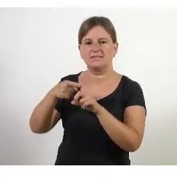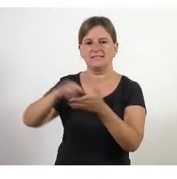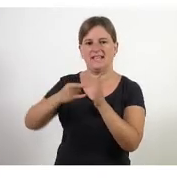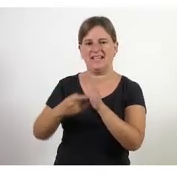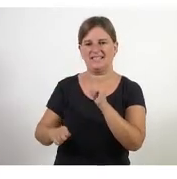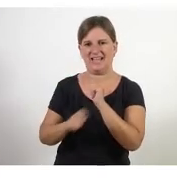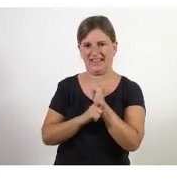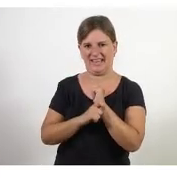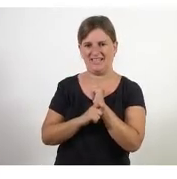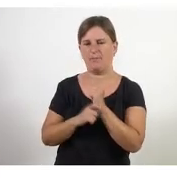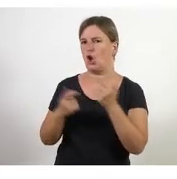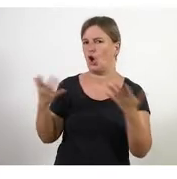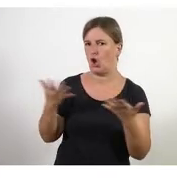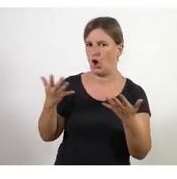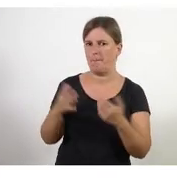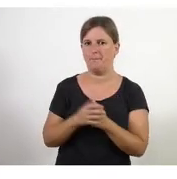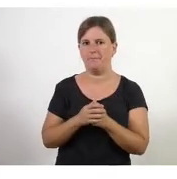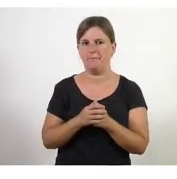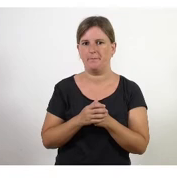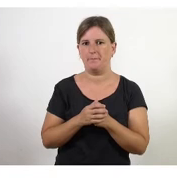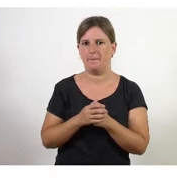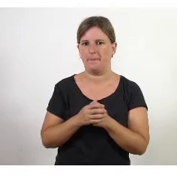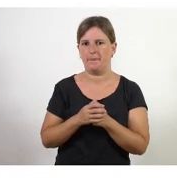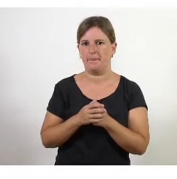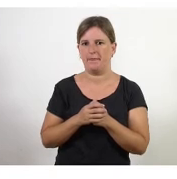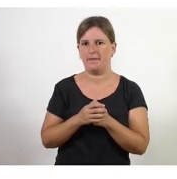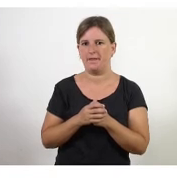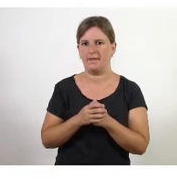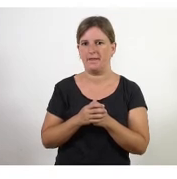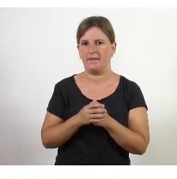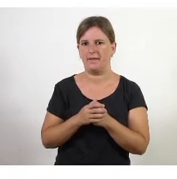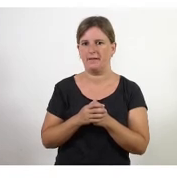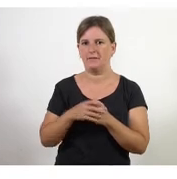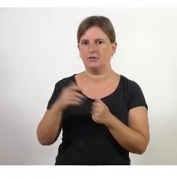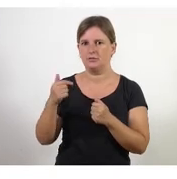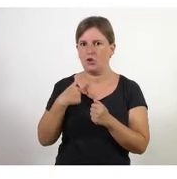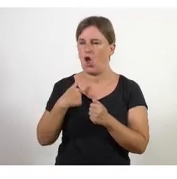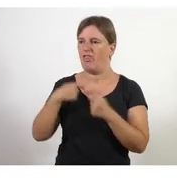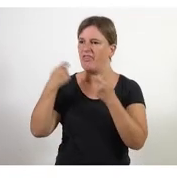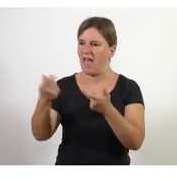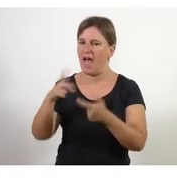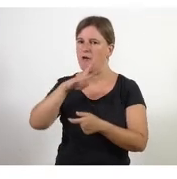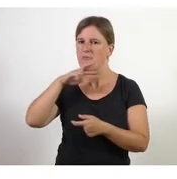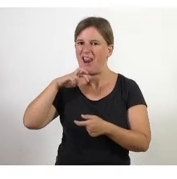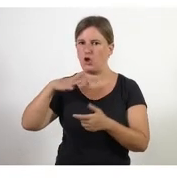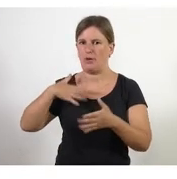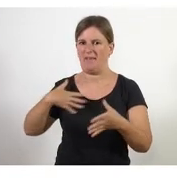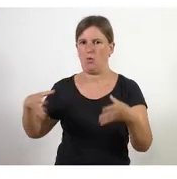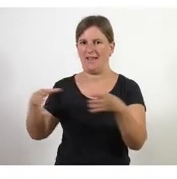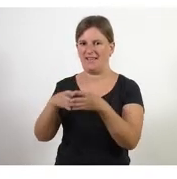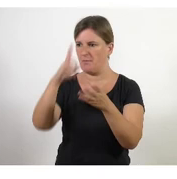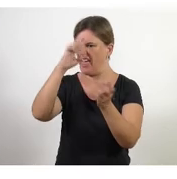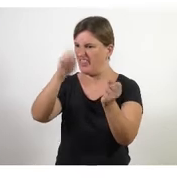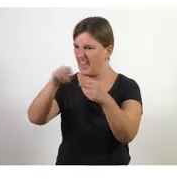però com? es dedica a donar visió inspiradora als seus equips a assegurar-se que les decisions